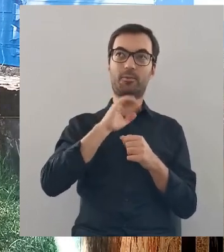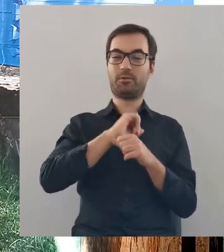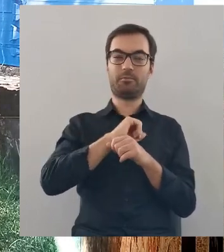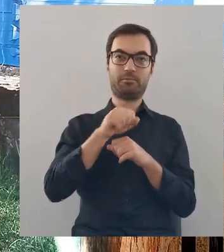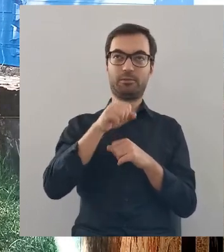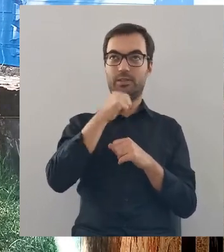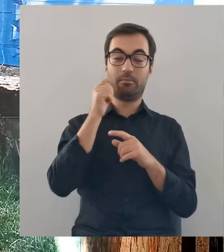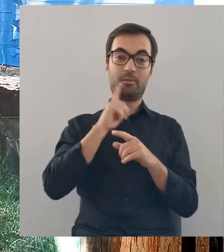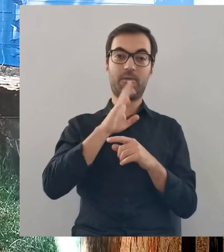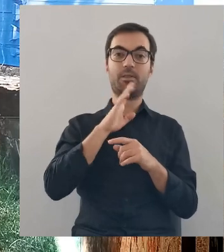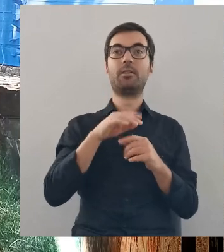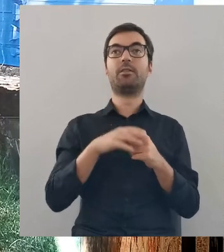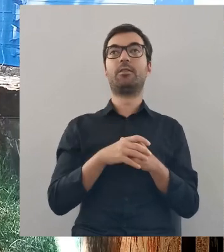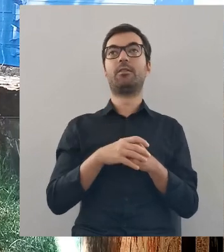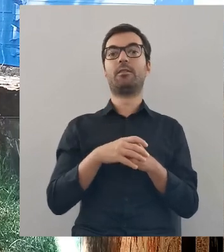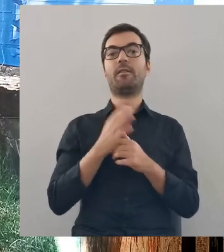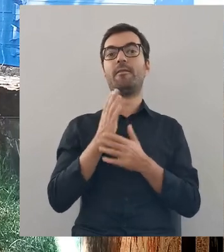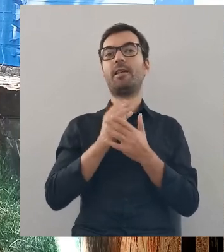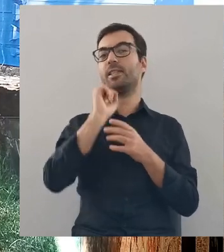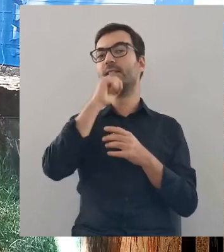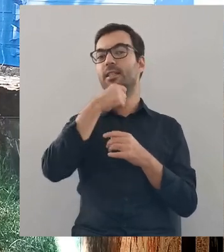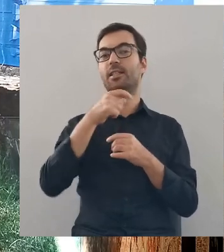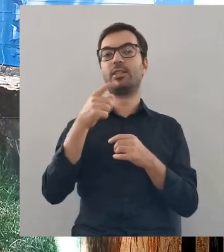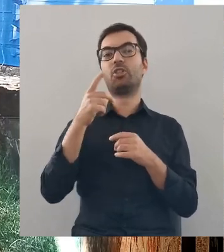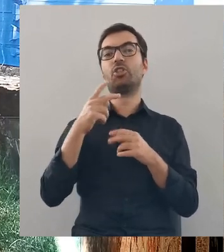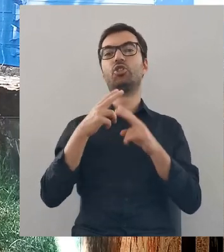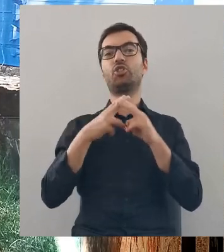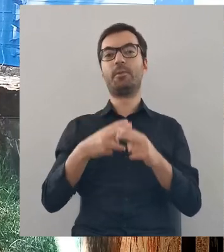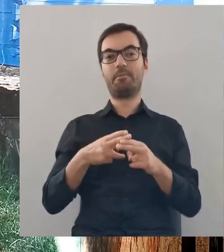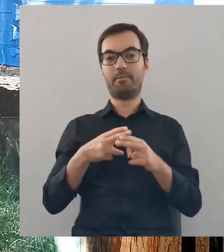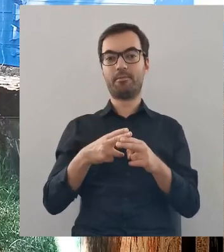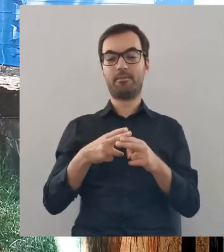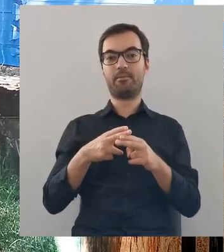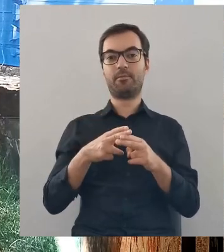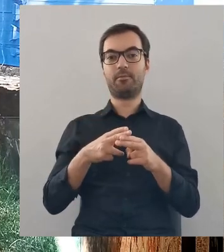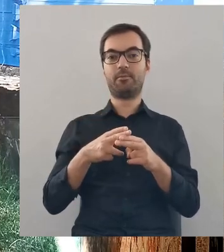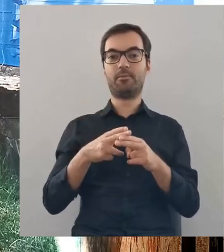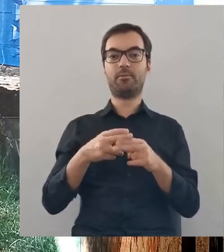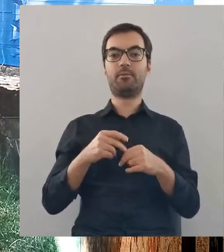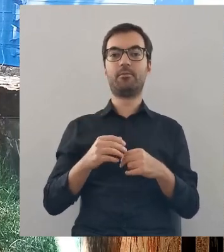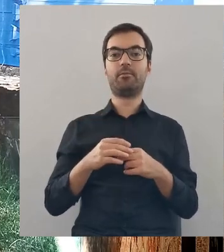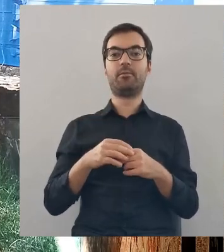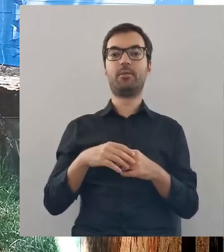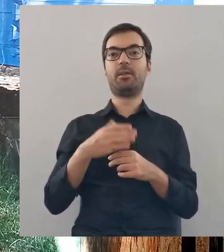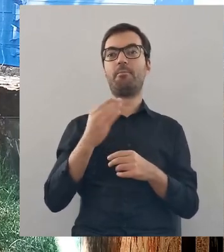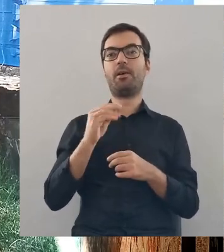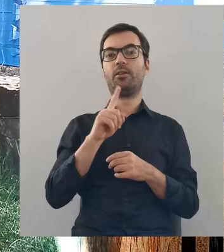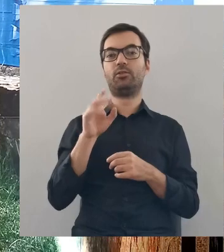prawdopodobnie. Mitologia starożytnych Rzymian, mitologia